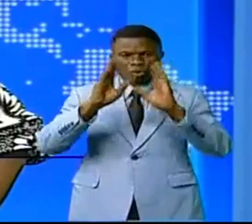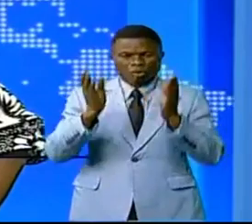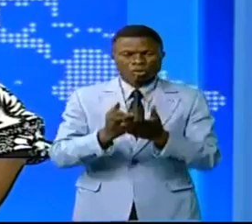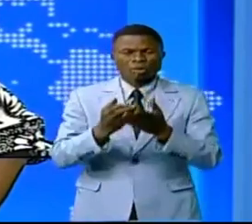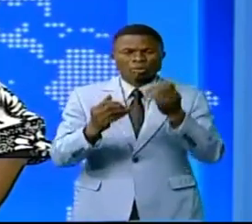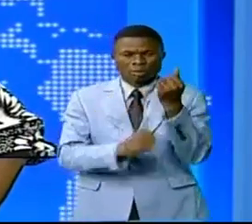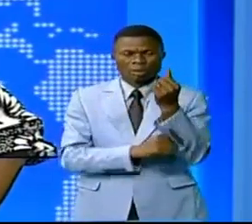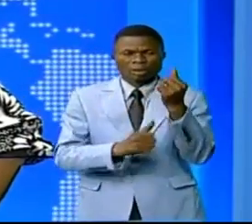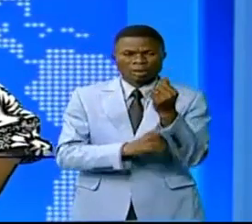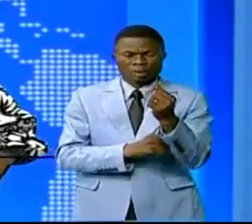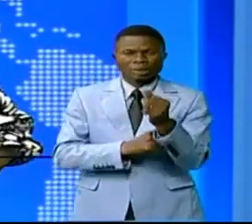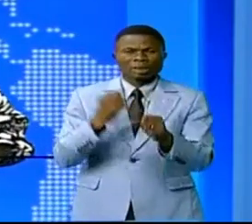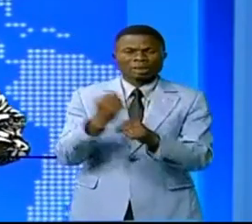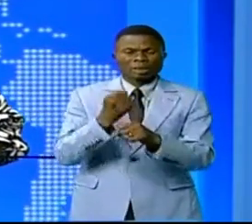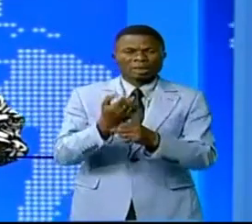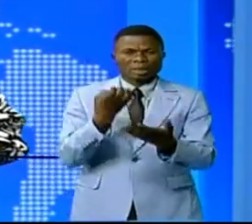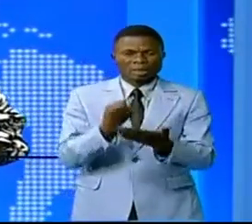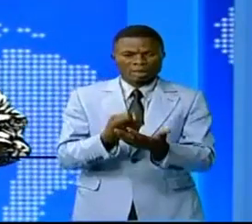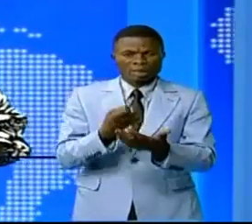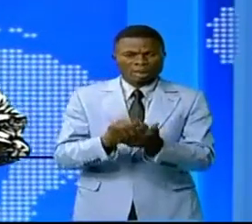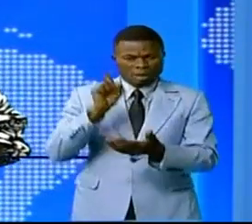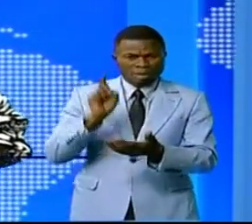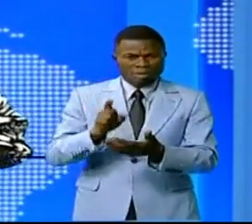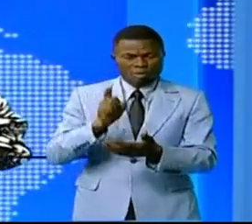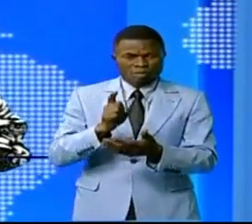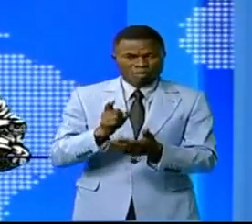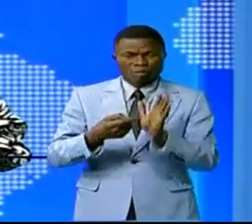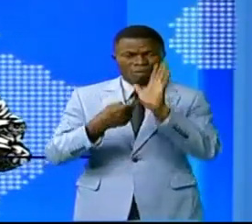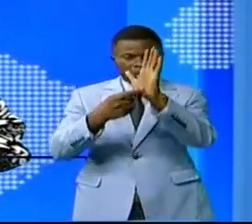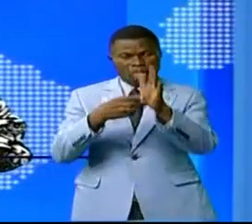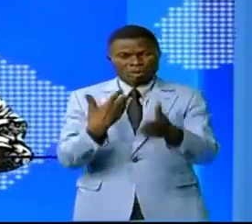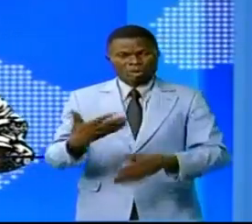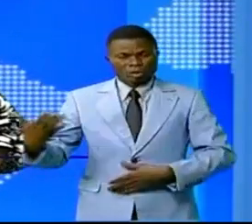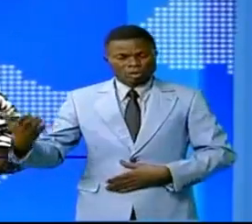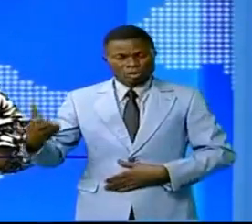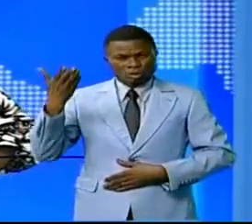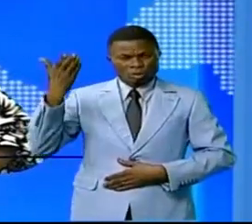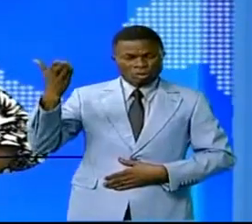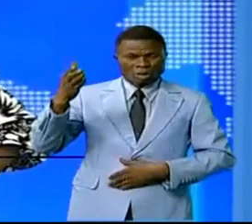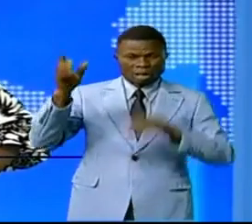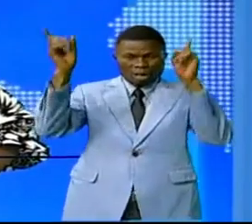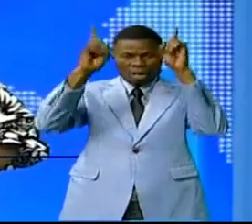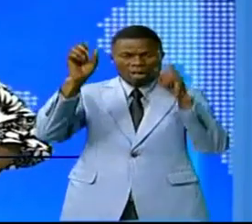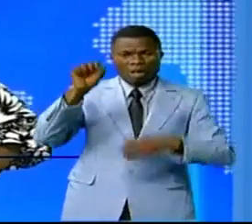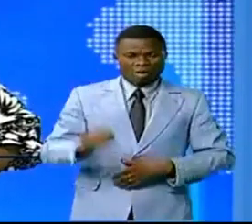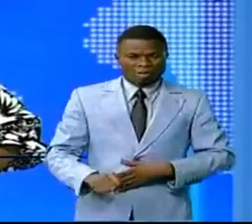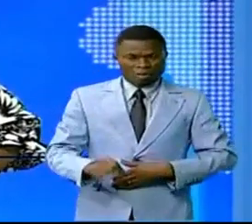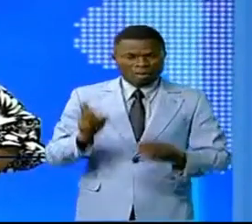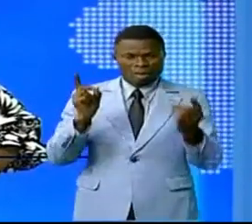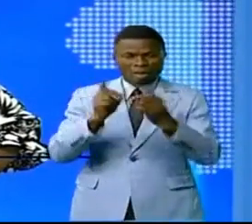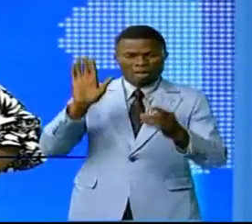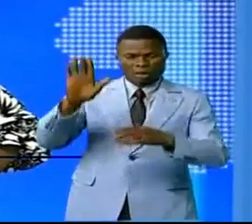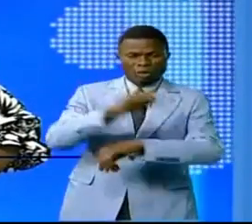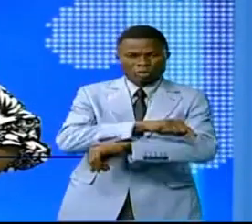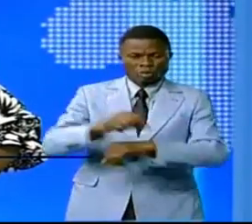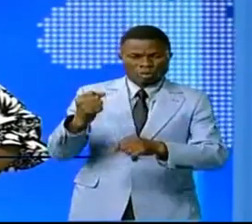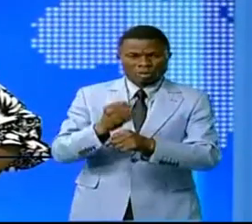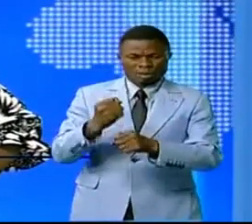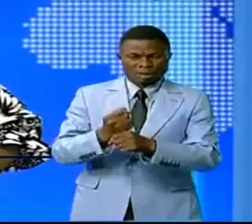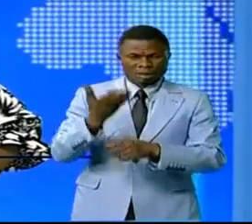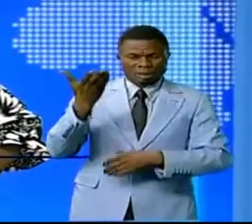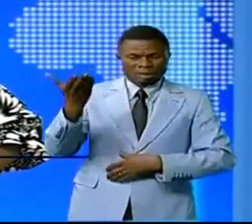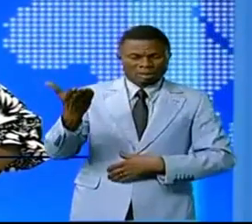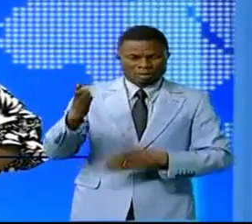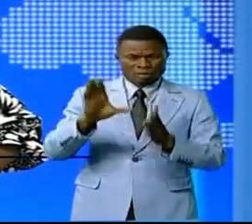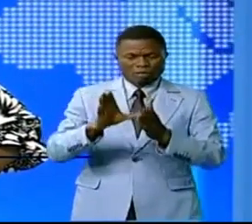opérateurs économiques désirés d'exposer leurs produits à contacter son cabinet de travail. Lopez